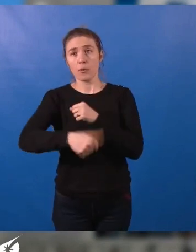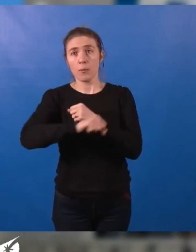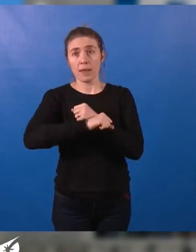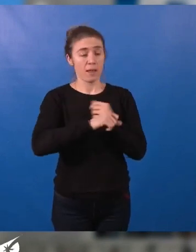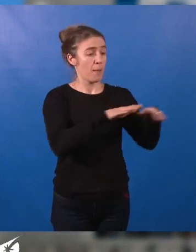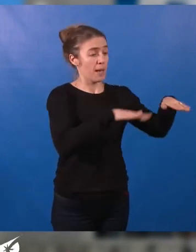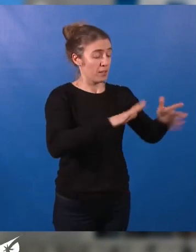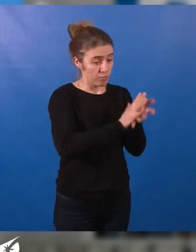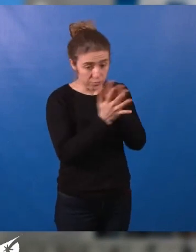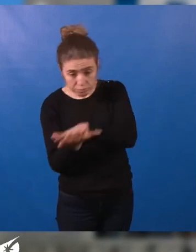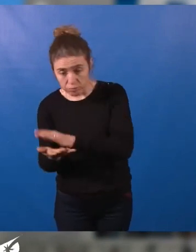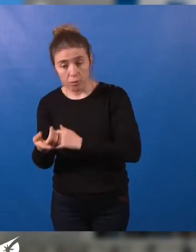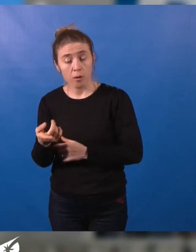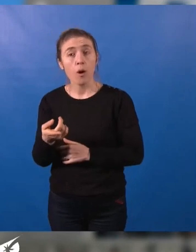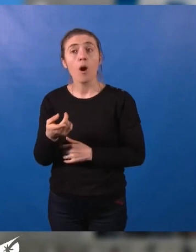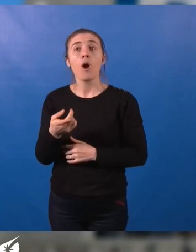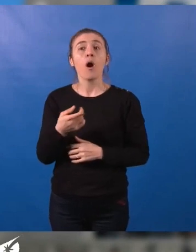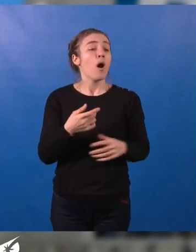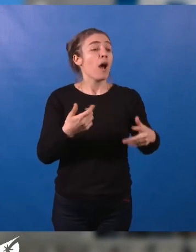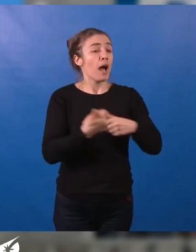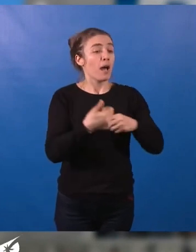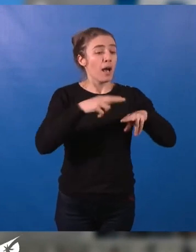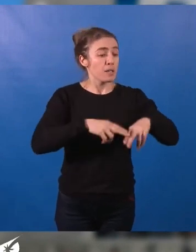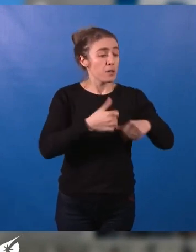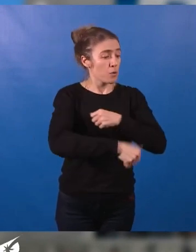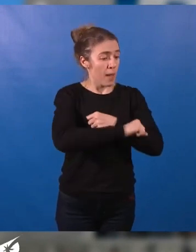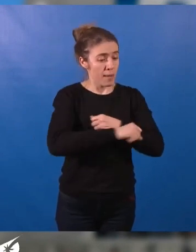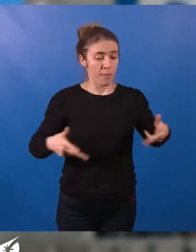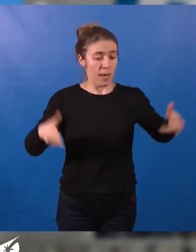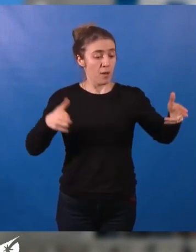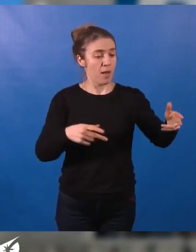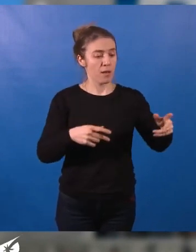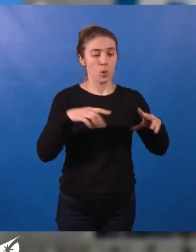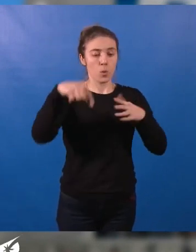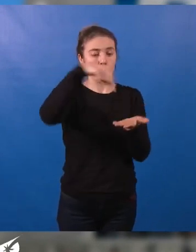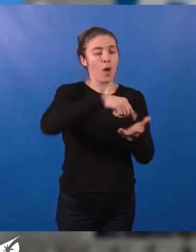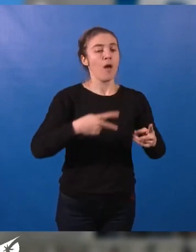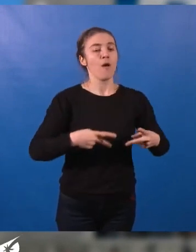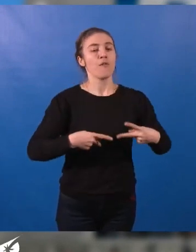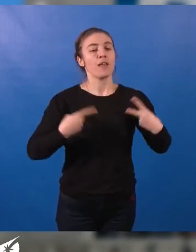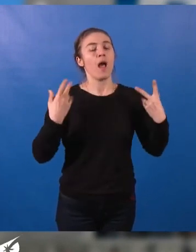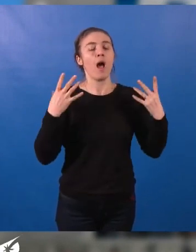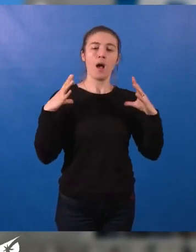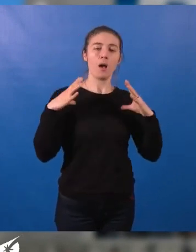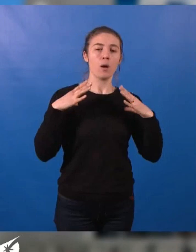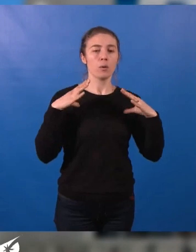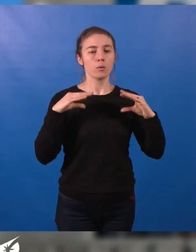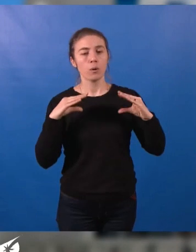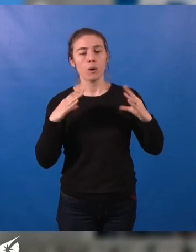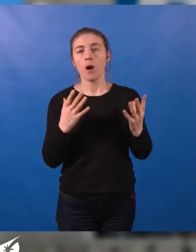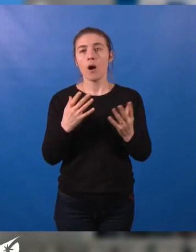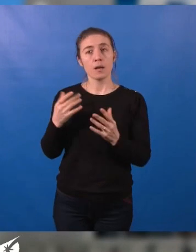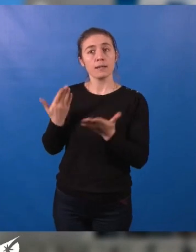devienne un espace de vie tout au long de la semaine, c'est le projet qui a été soumis au Nantais lors de la concertation